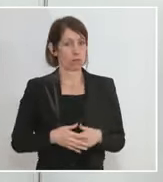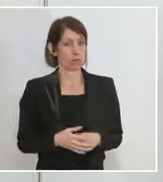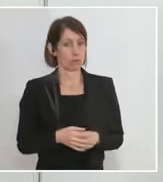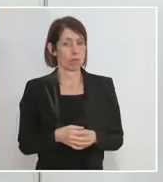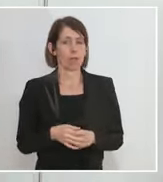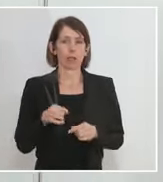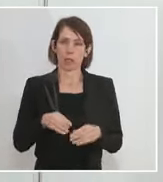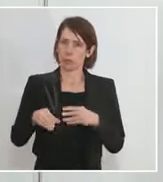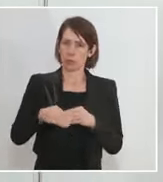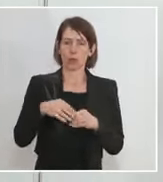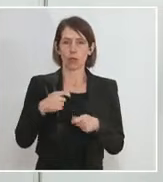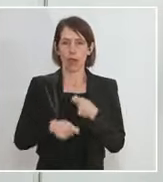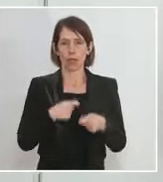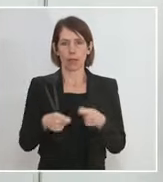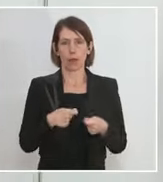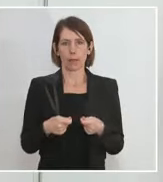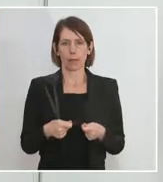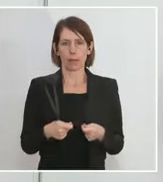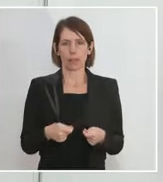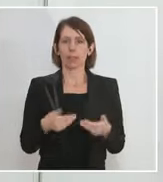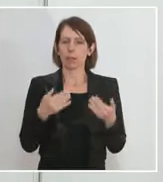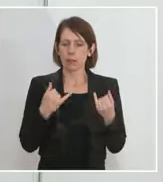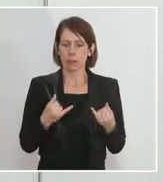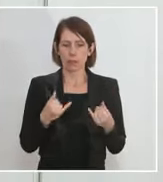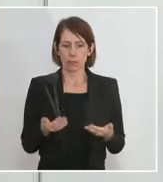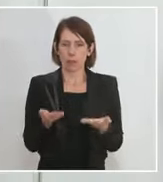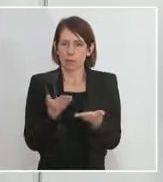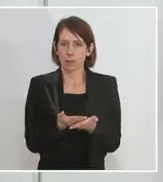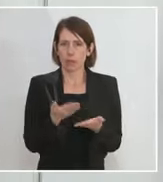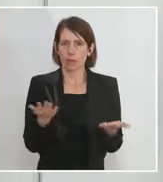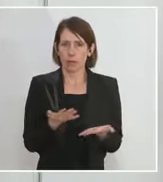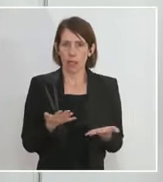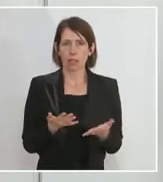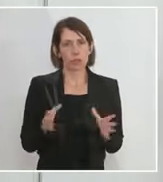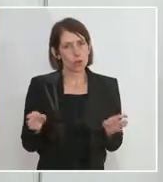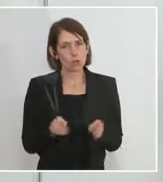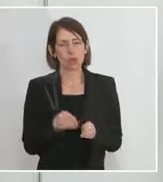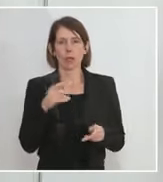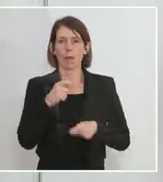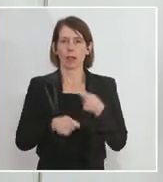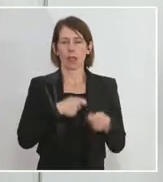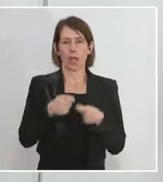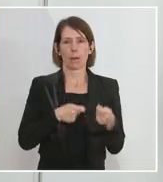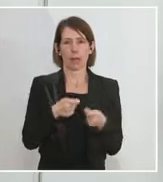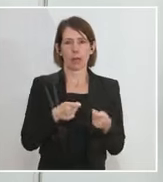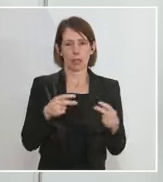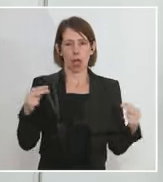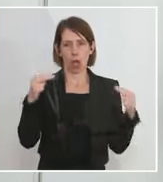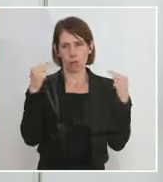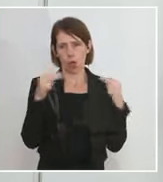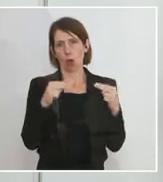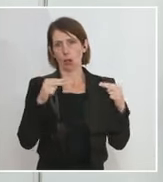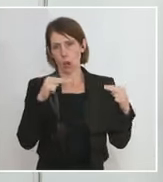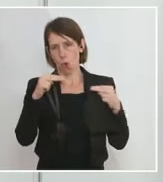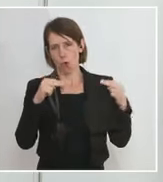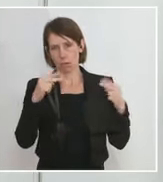Diese Zusammenarbeit in dieser Dimension ermöglicht uns aber jetzt eine Zusammenarbeit auf Augenhöhe, weil